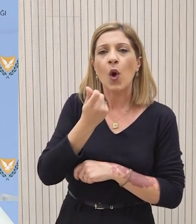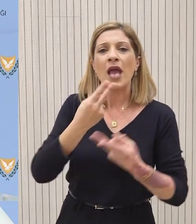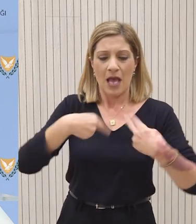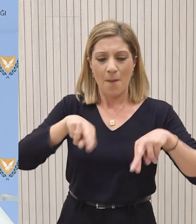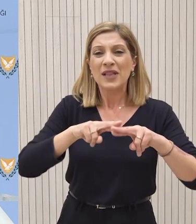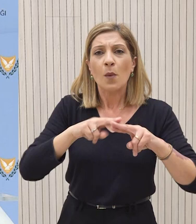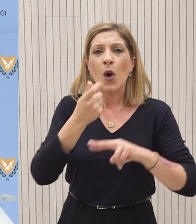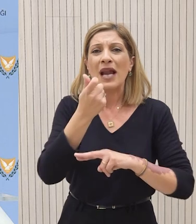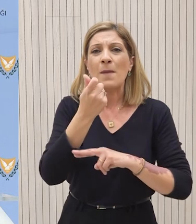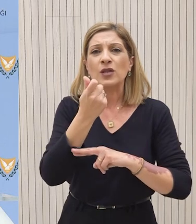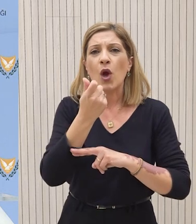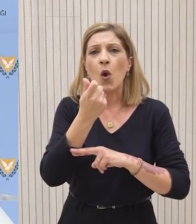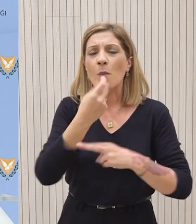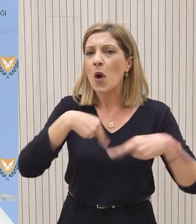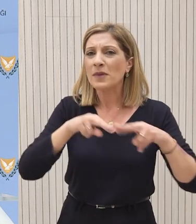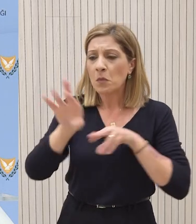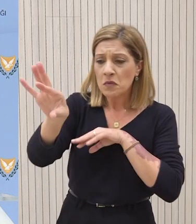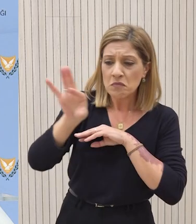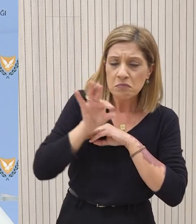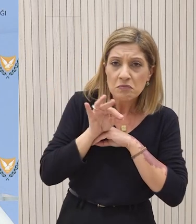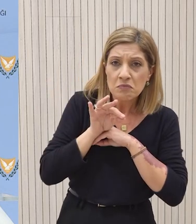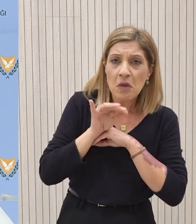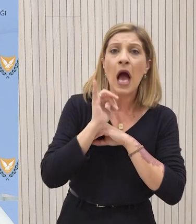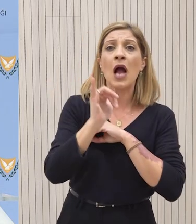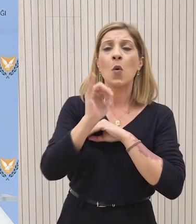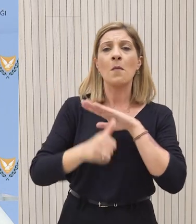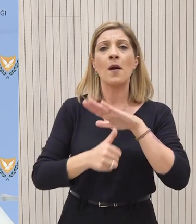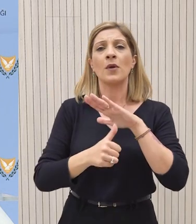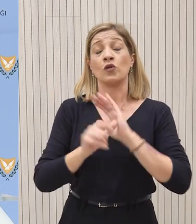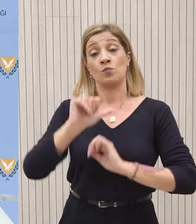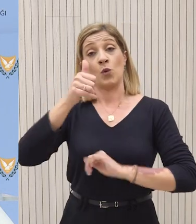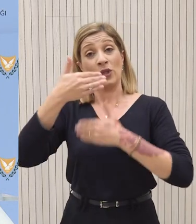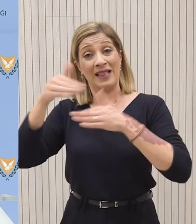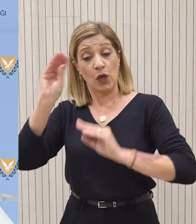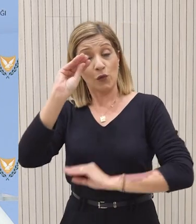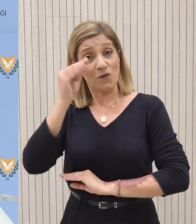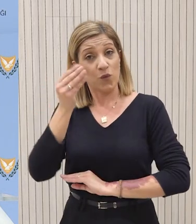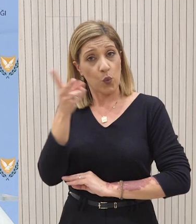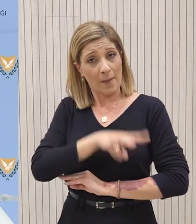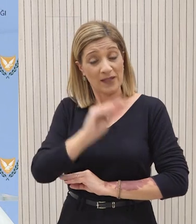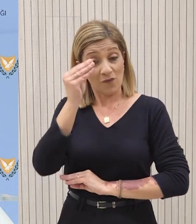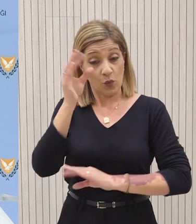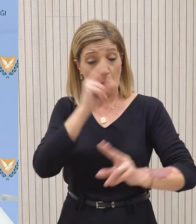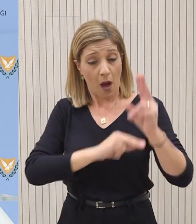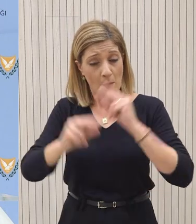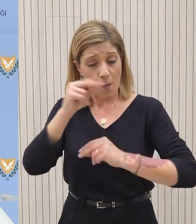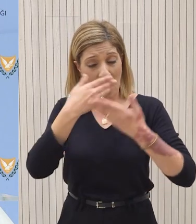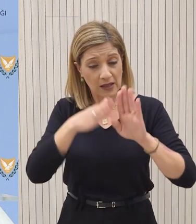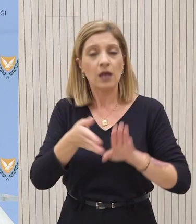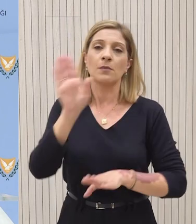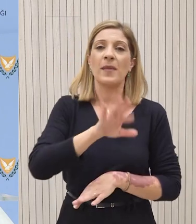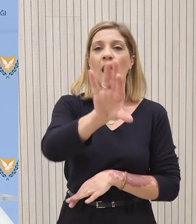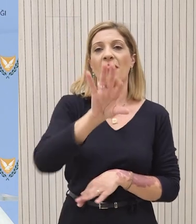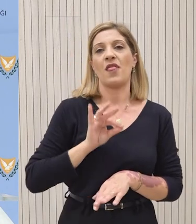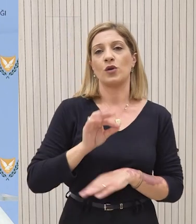Εντραμβάνεστε, αναμένουμε να ολοκληρωθεί η συζήτηση στην Βουλή των Αντιπροσώπων και μόλις ολοκληρωθεί η συζήτηση, ψηφιστεί σε νόμο το νομοσχέδιο, θα προχωρήσει και στον διορισμό ο πρόεδρος της